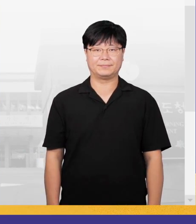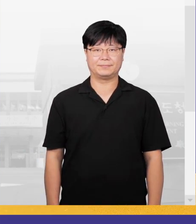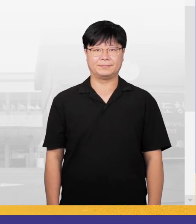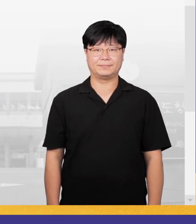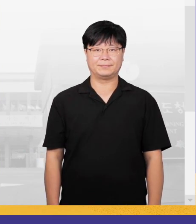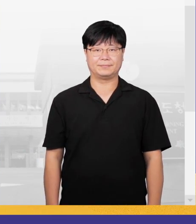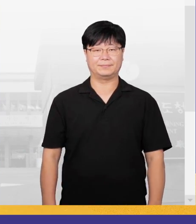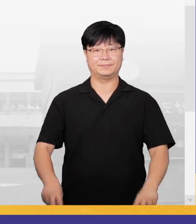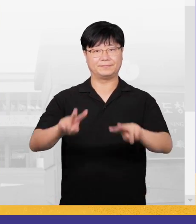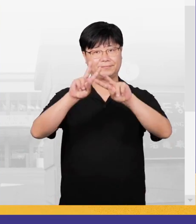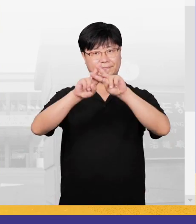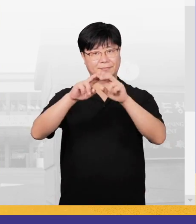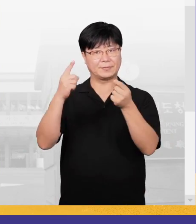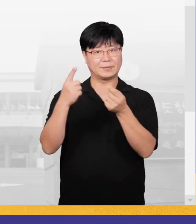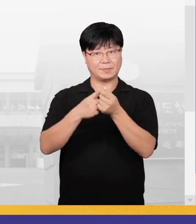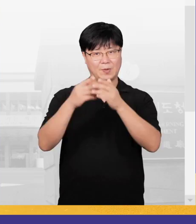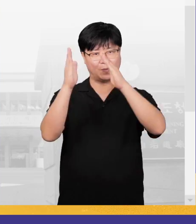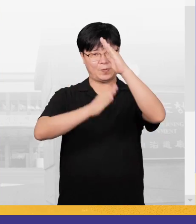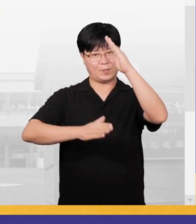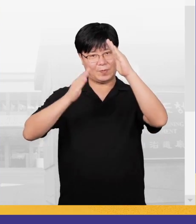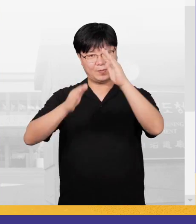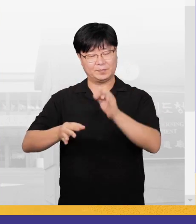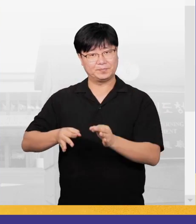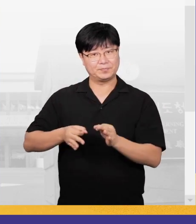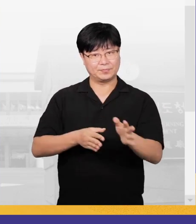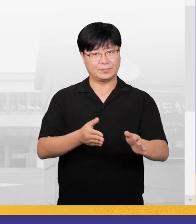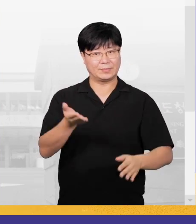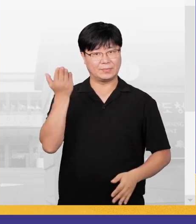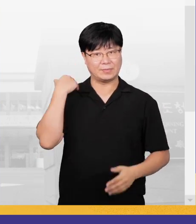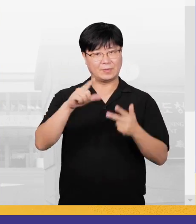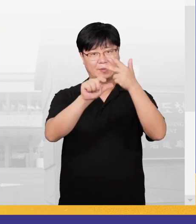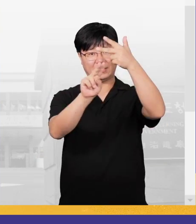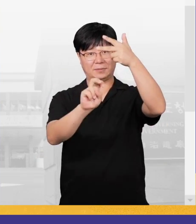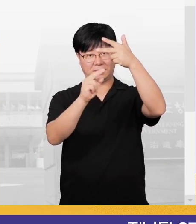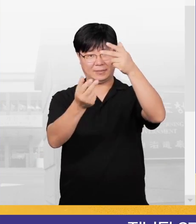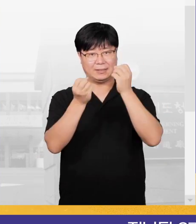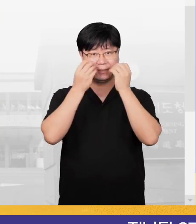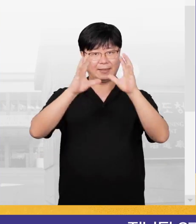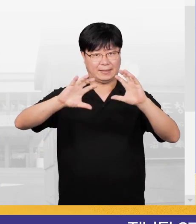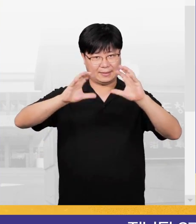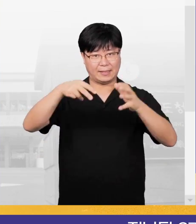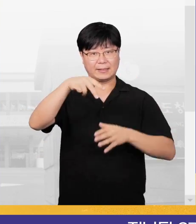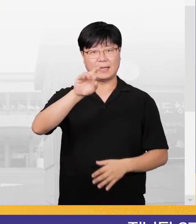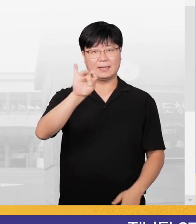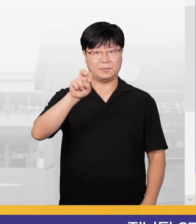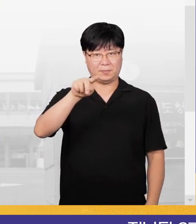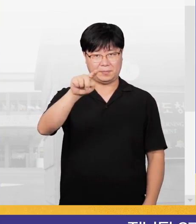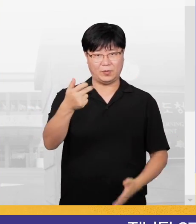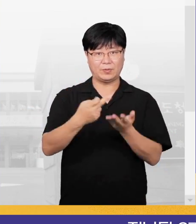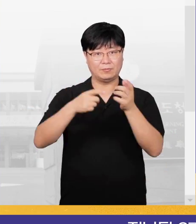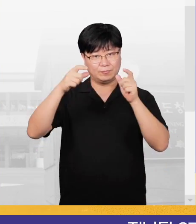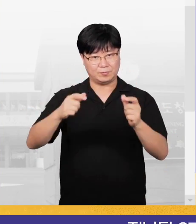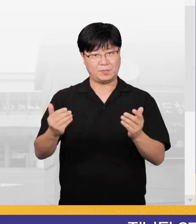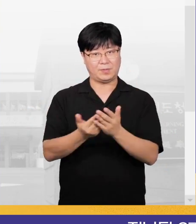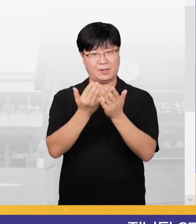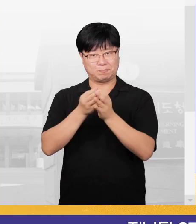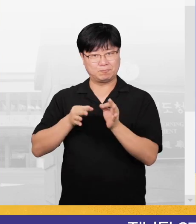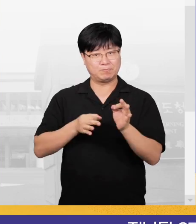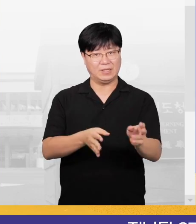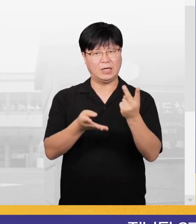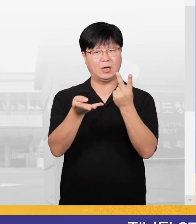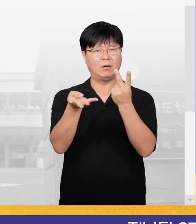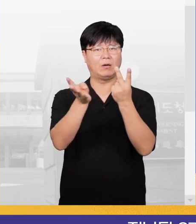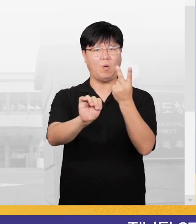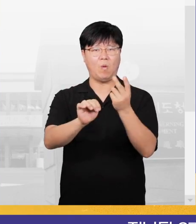해시태그 첫 번째, 공익기부금입니다. 지난달 27일, 신세계사이먼이